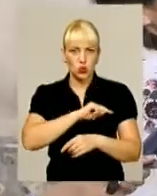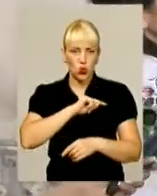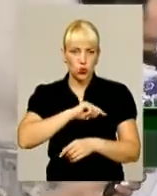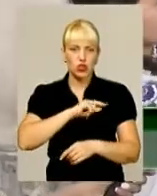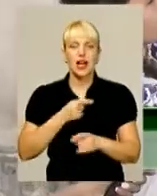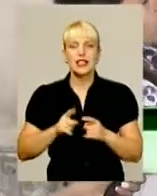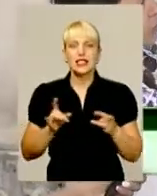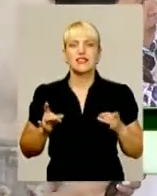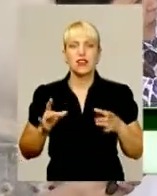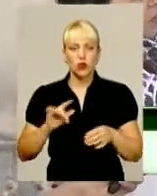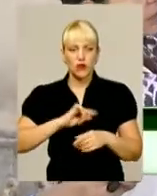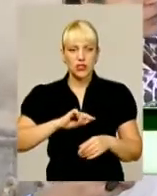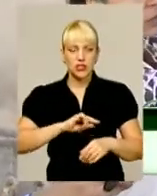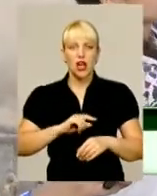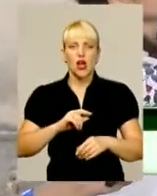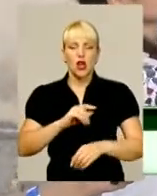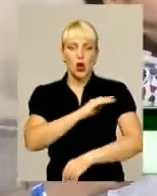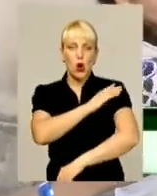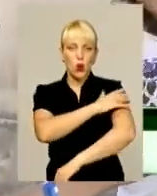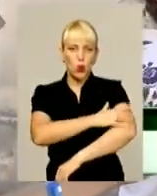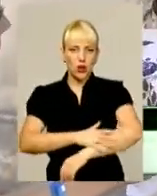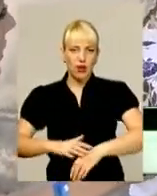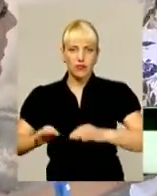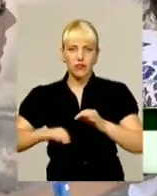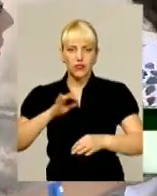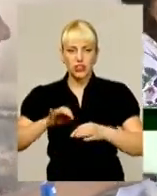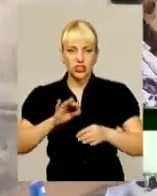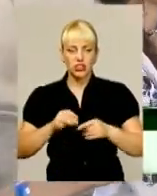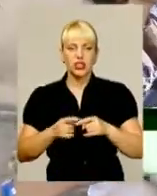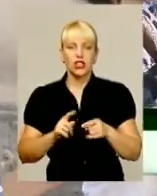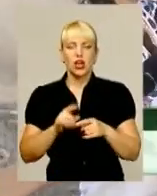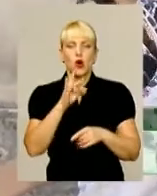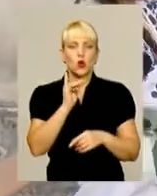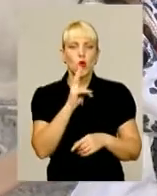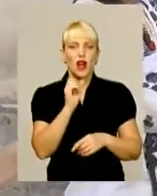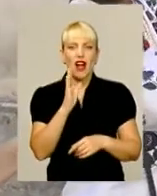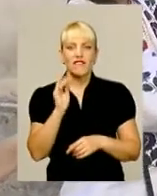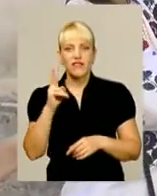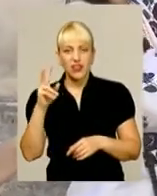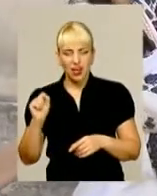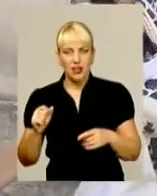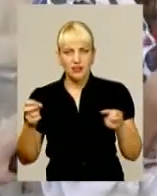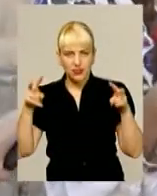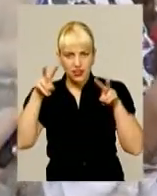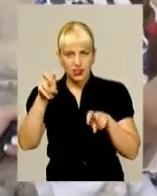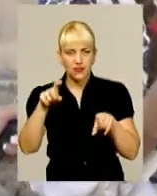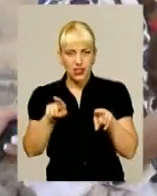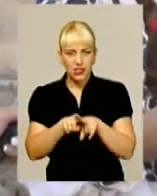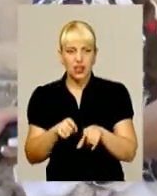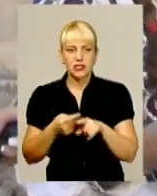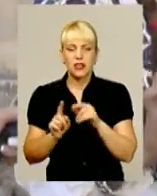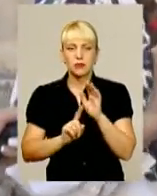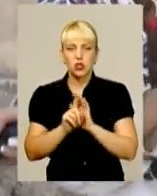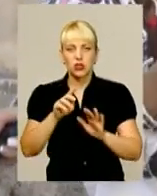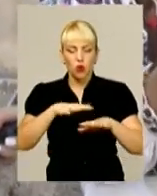святкова сорочка-рукавівка називається, коли от вишити весь рукав. Це також сорочка-рукавівка. Ця, мабуть, що ще старіша. Там спочатку вишивається